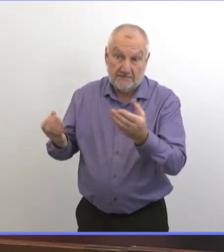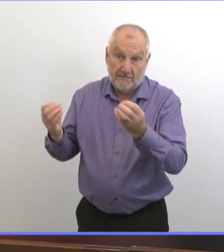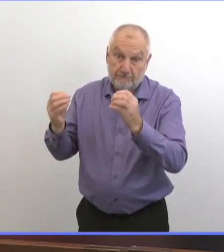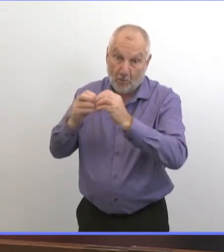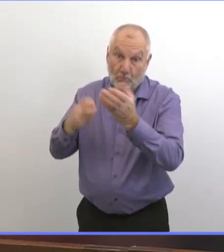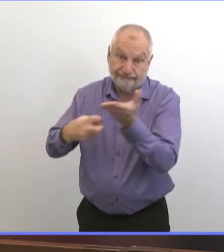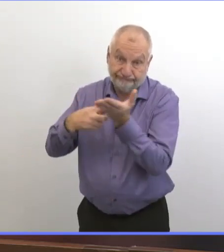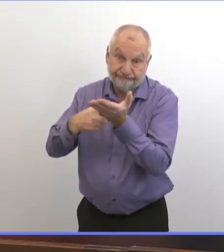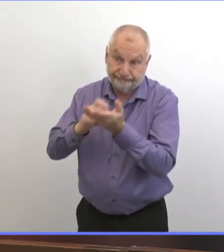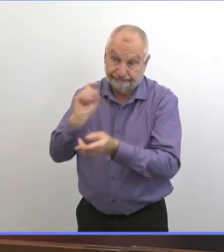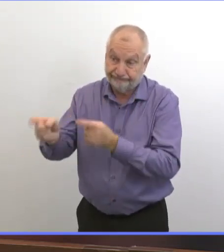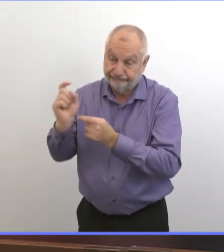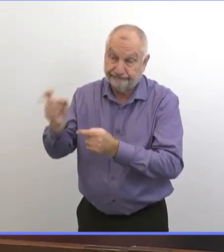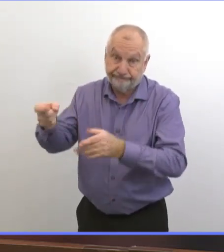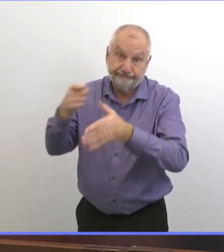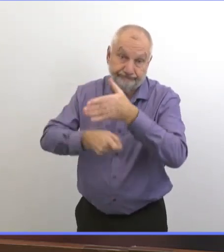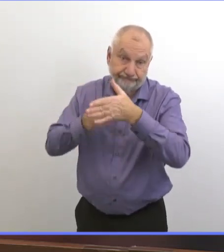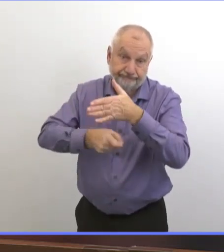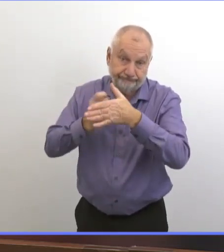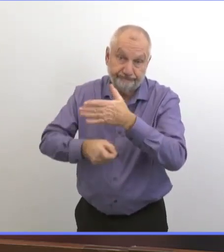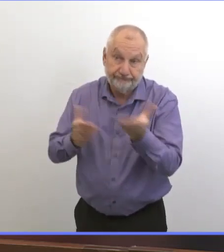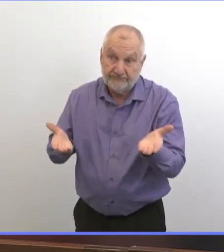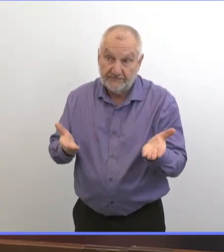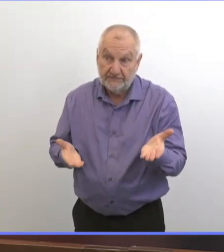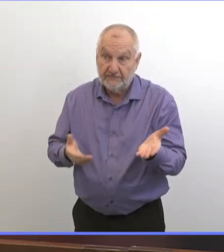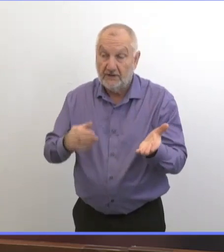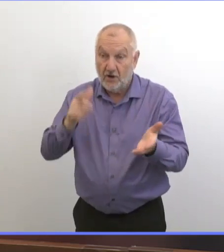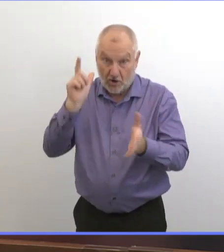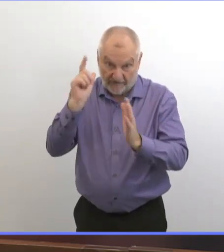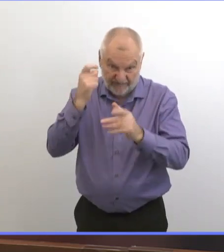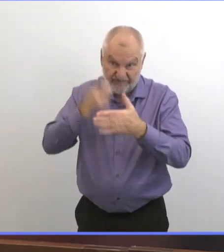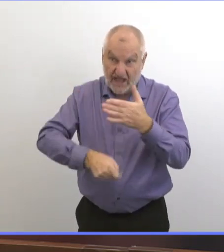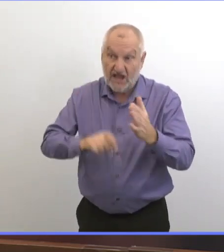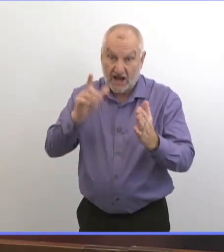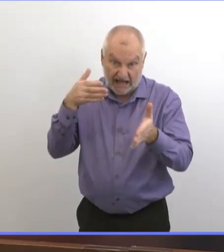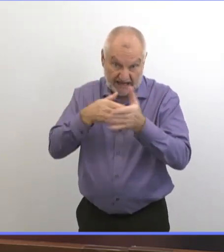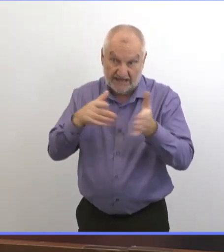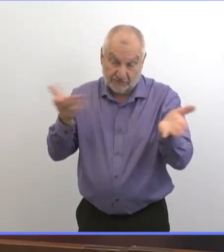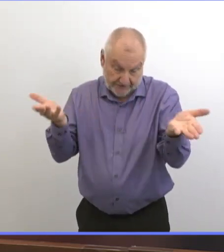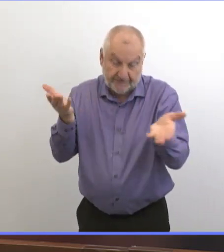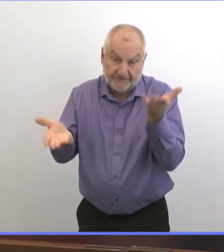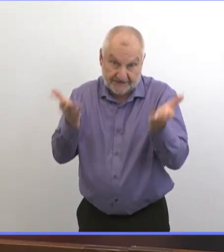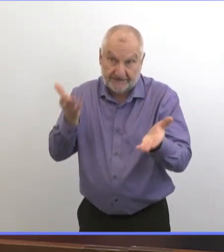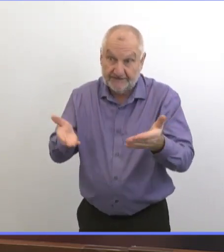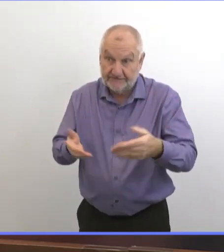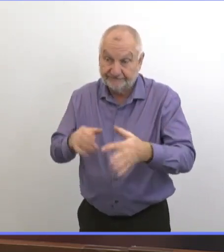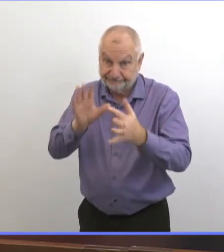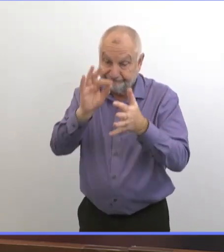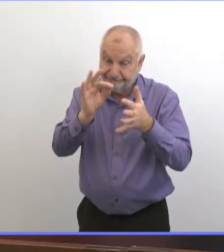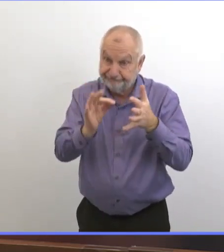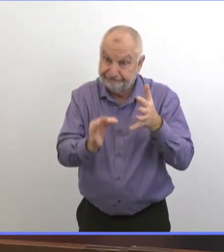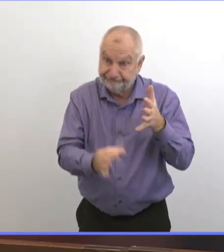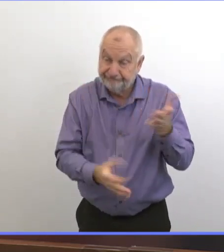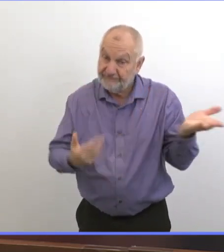continues. Il pourrait y avoir des poursuites en vertu de la loi sur la santé publique. Donc ça, ce sont les différentes options